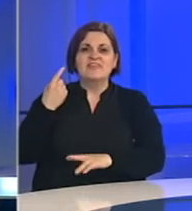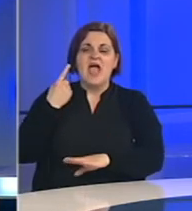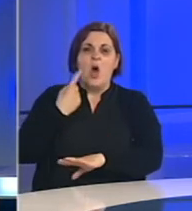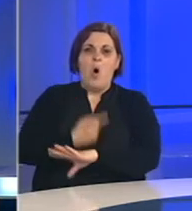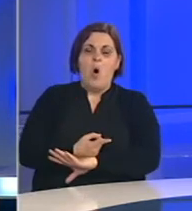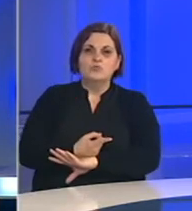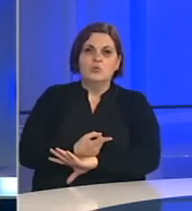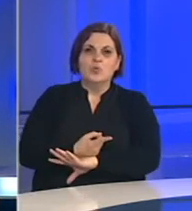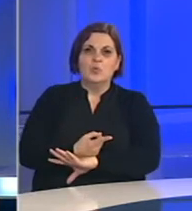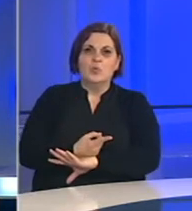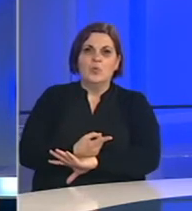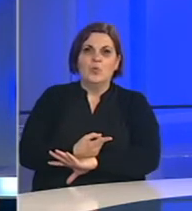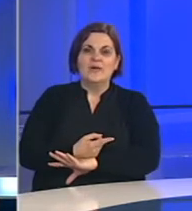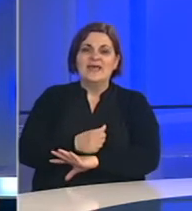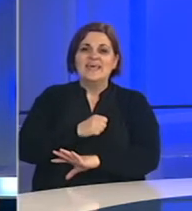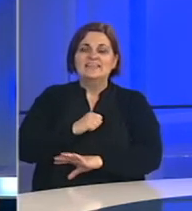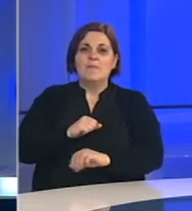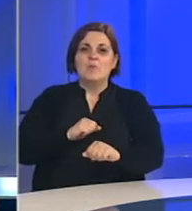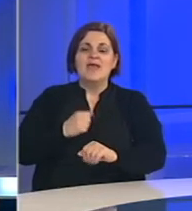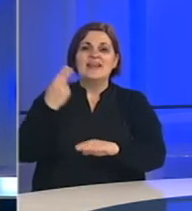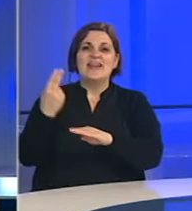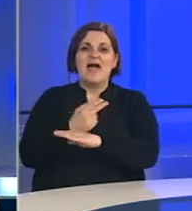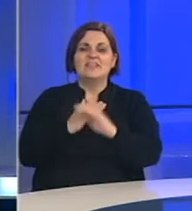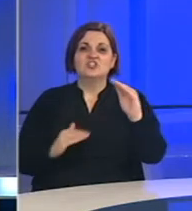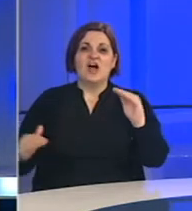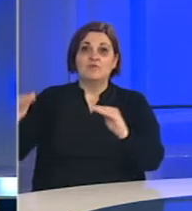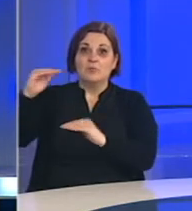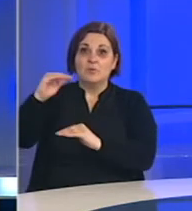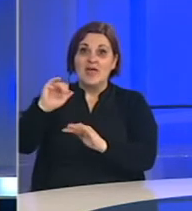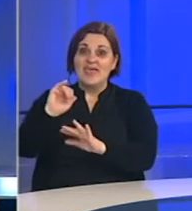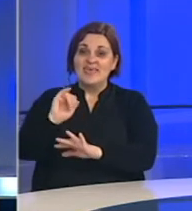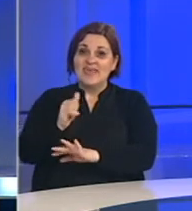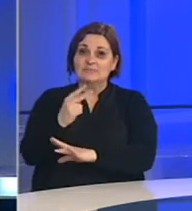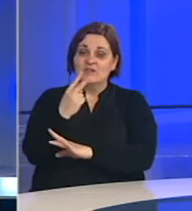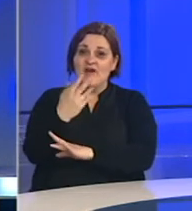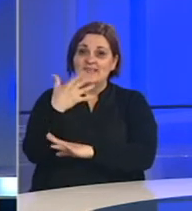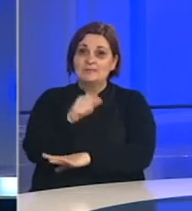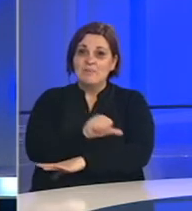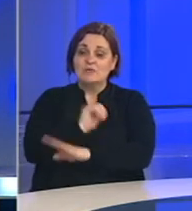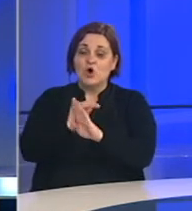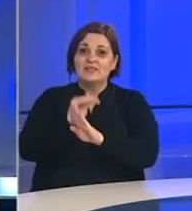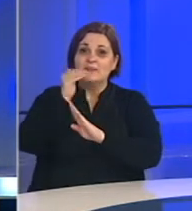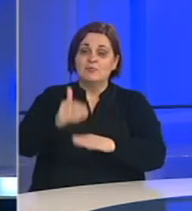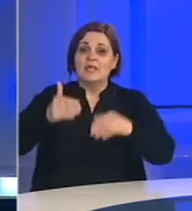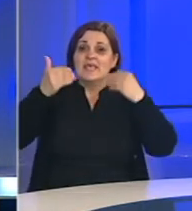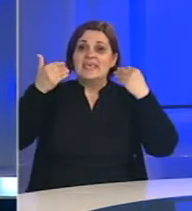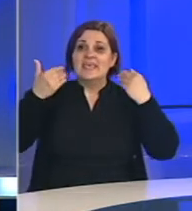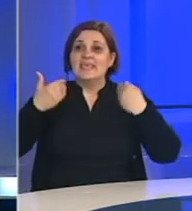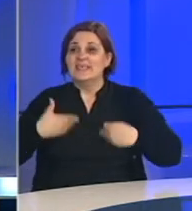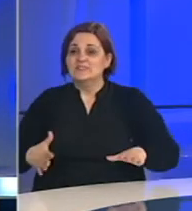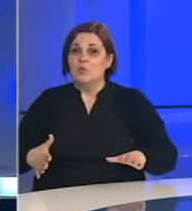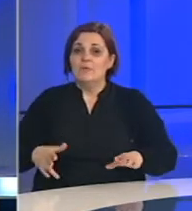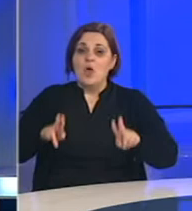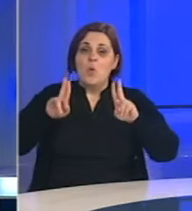i samog upravljanja na državnom nivou. Jesmo li se 25 godina poslije izgubili u